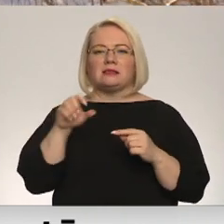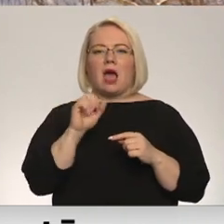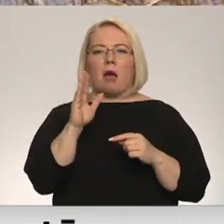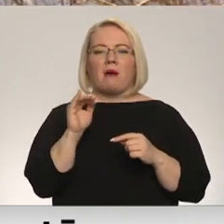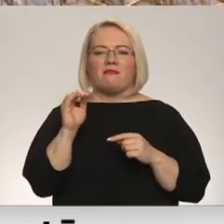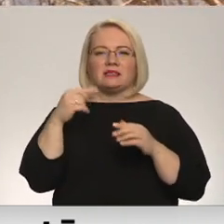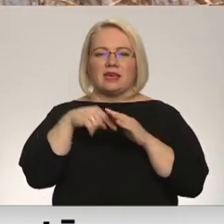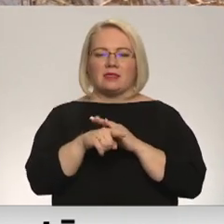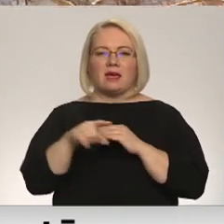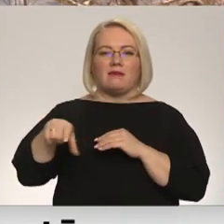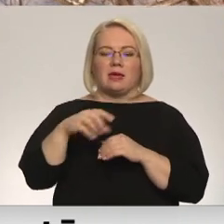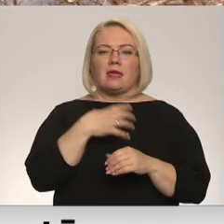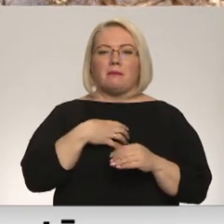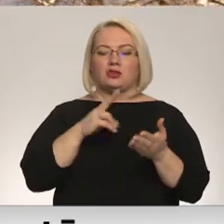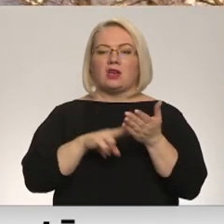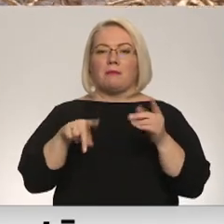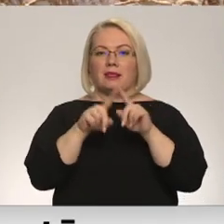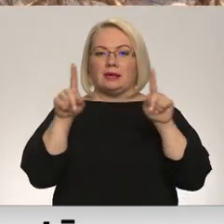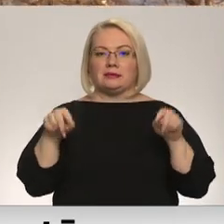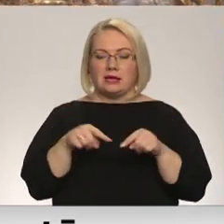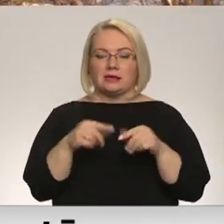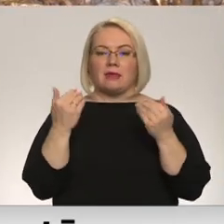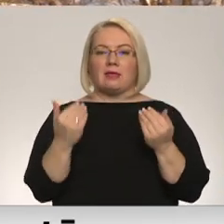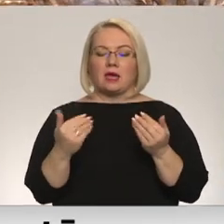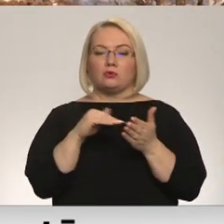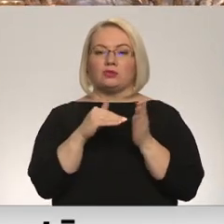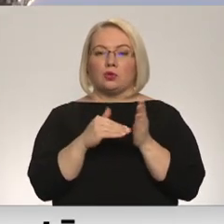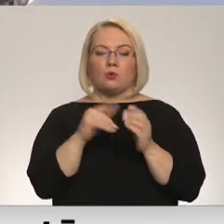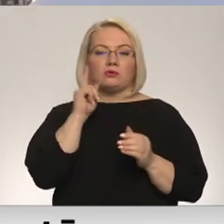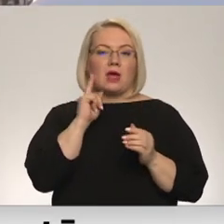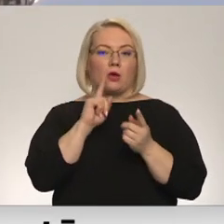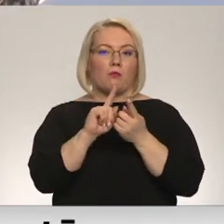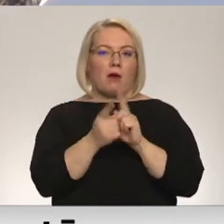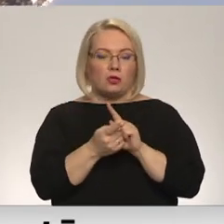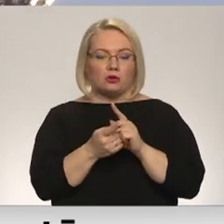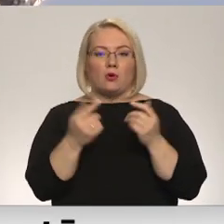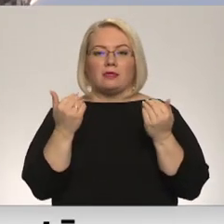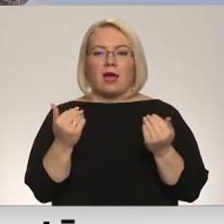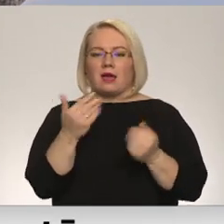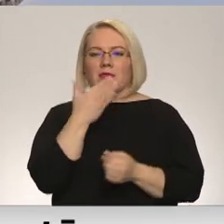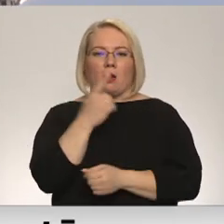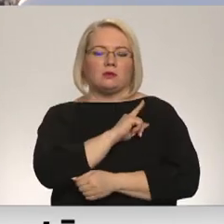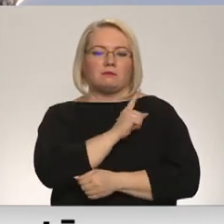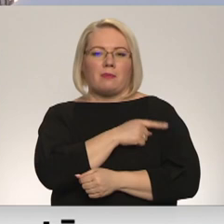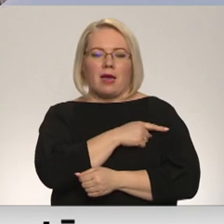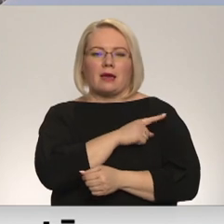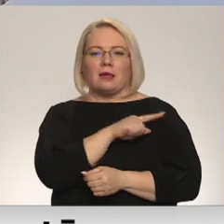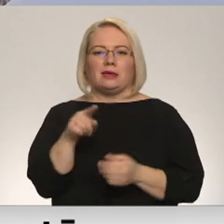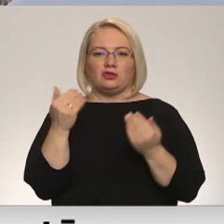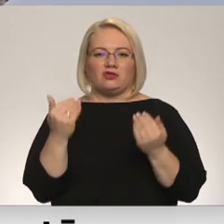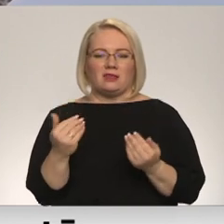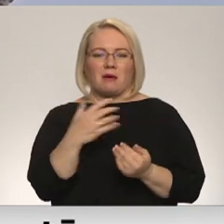nepieciešamas licences. Šobrīd gan situācija uz laiku ir mainījusies, jo spēkā vairs nav līčinēja kuldīgas novada